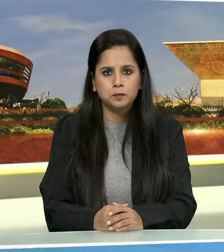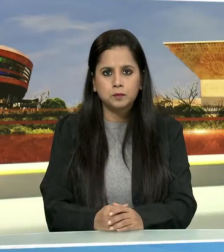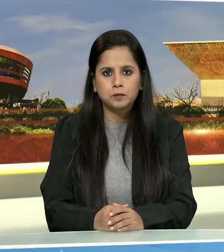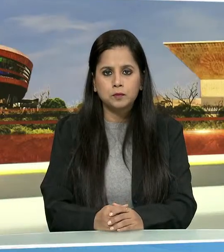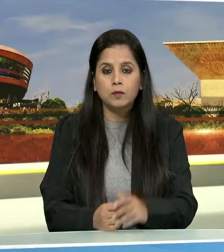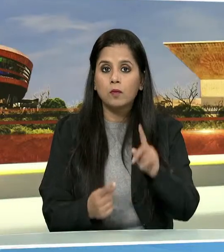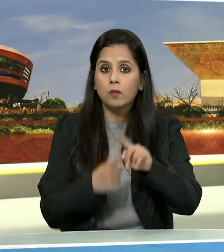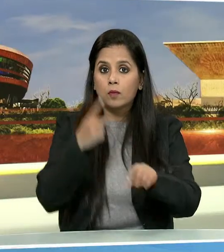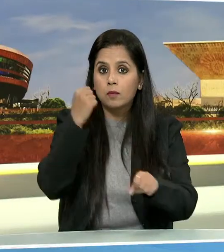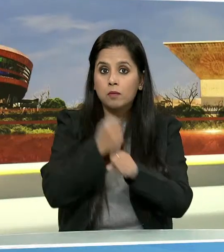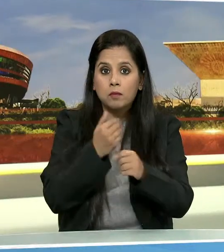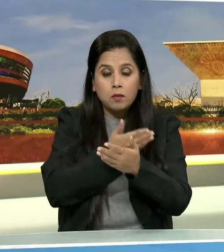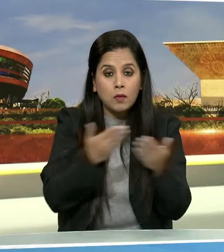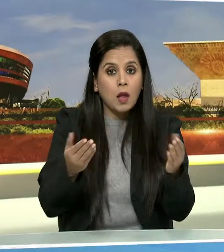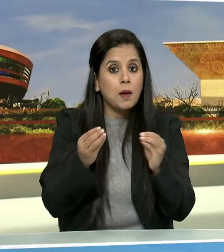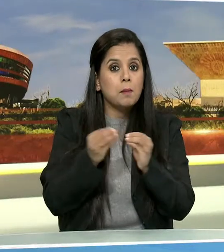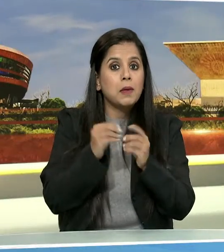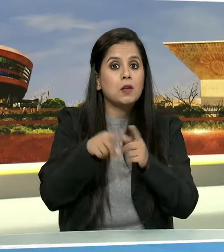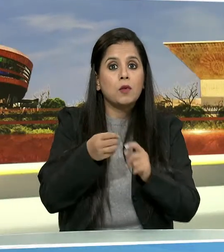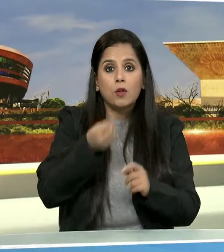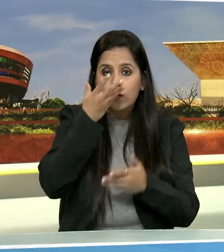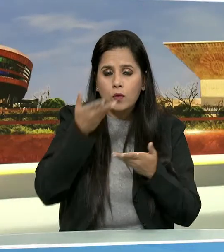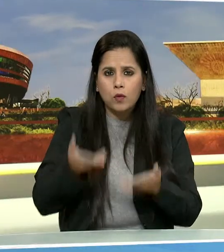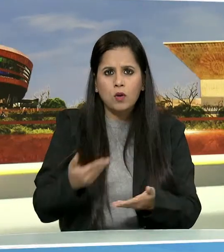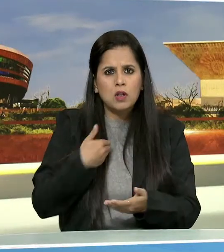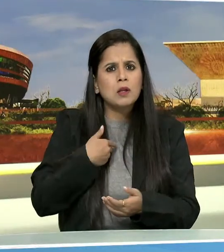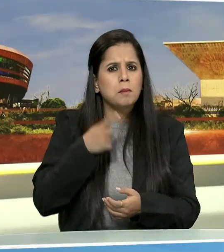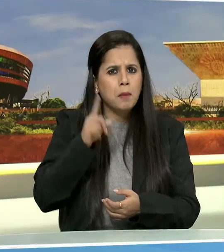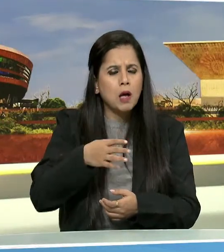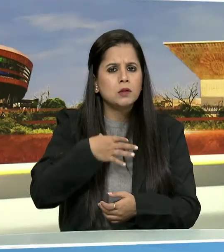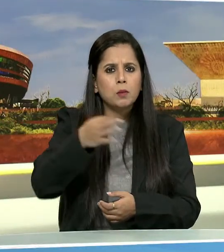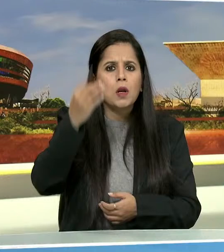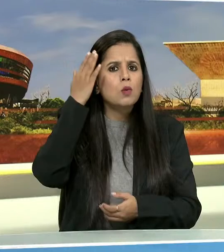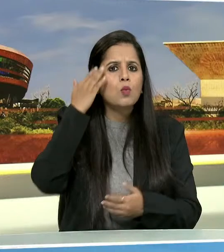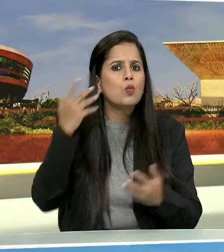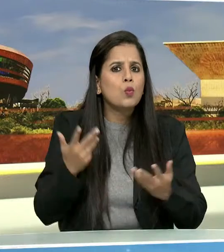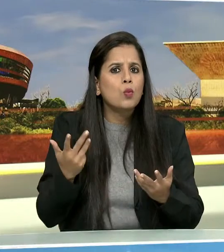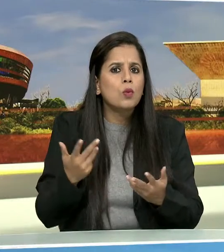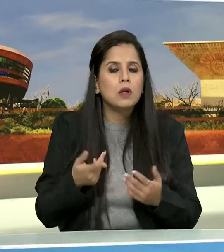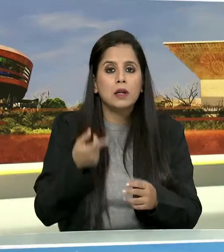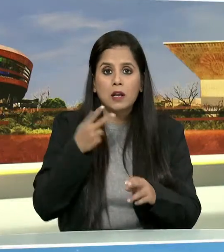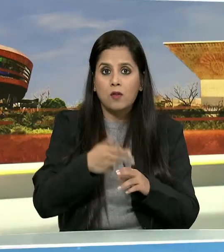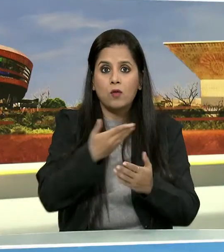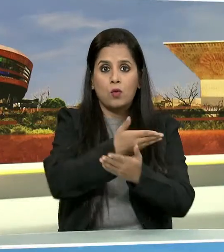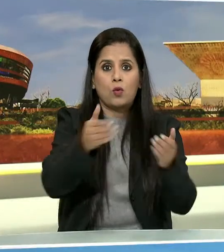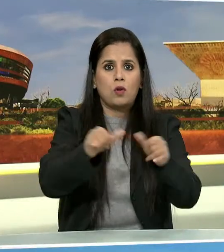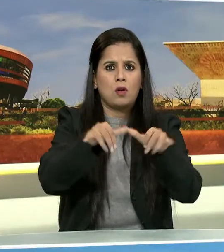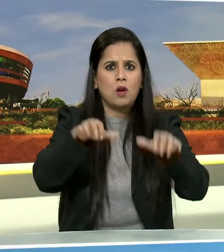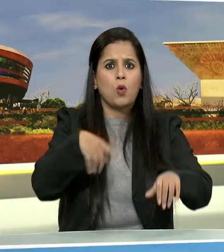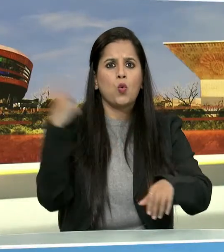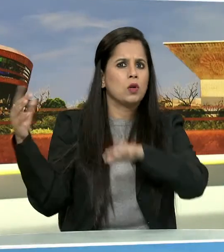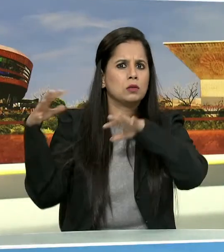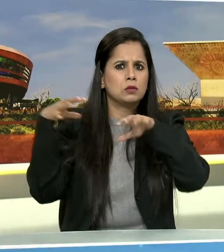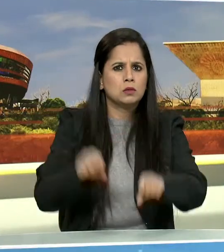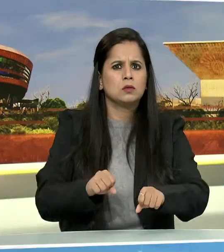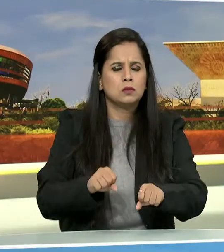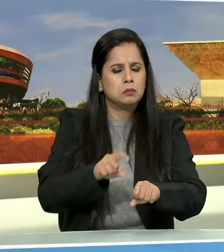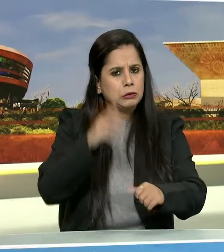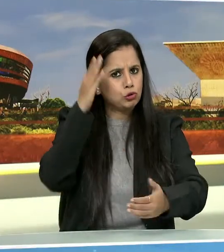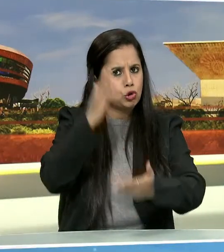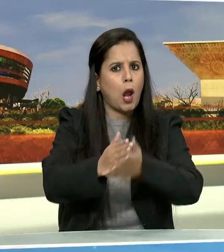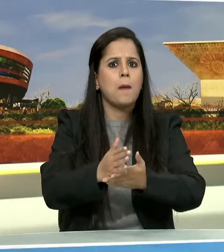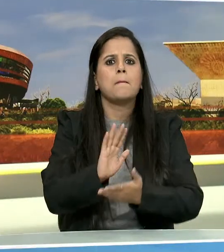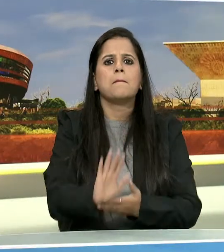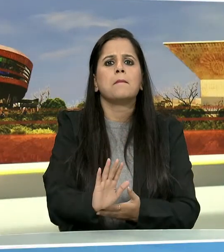तेलंग ना में बीजेपी सरकार इसलिए भी जरूरे है ताकि आपकी जमीन पर कब्द्य का खेल बंद हो